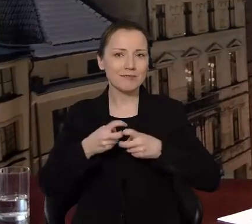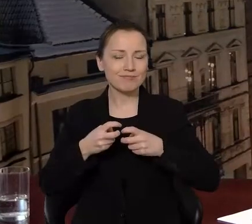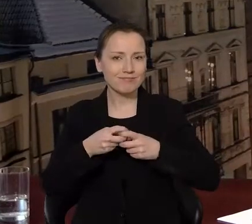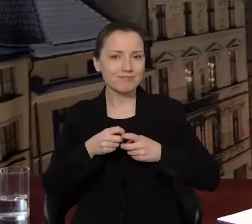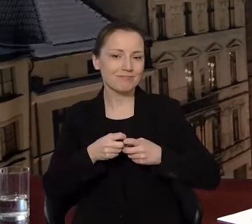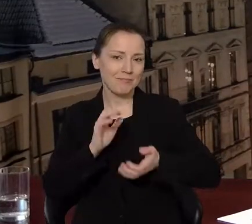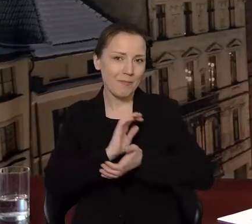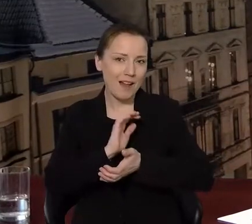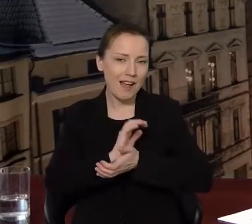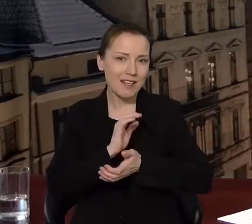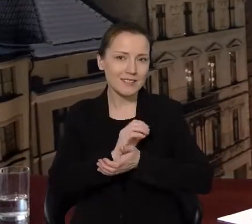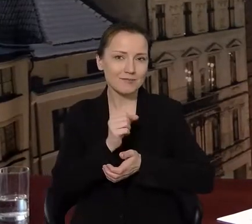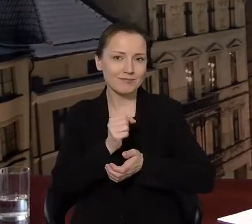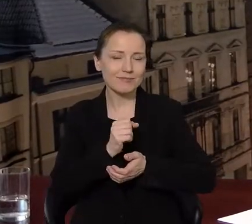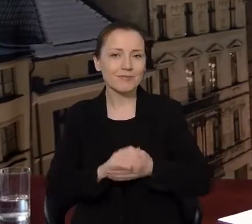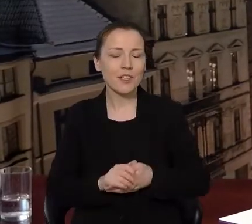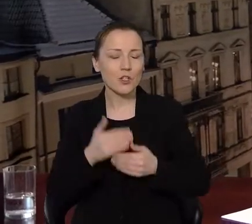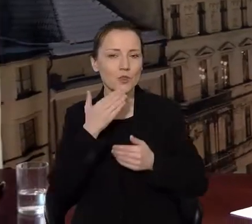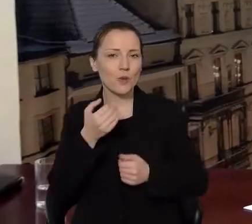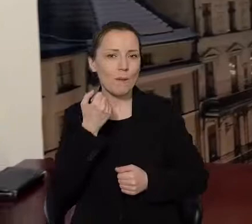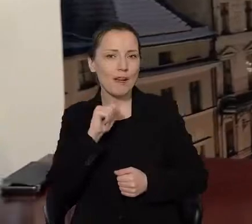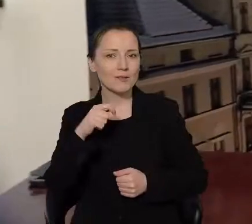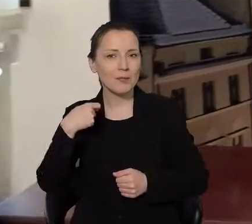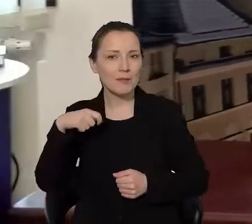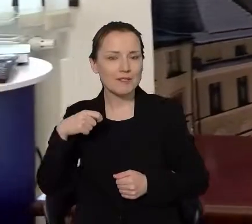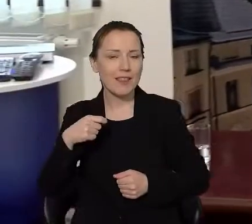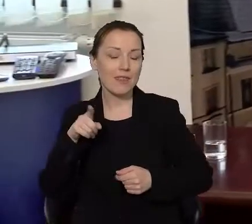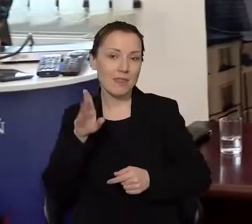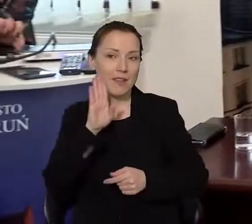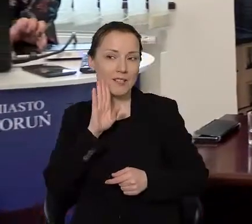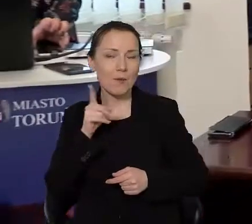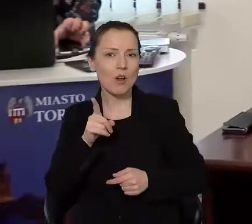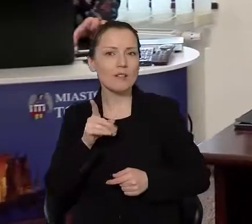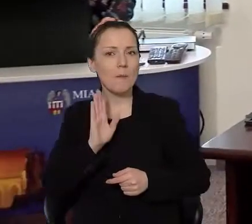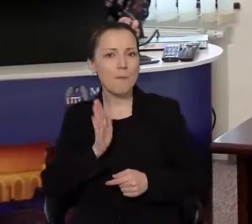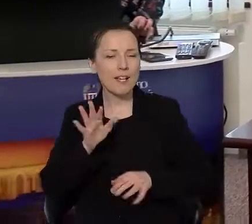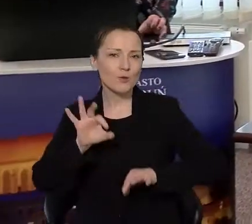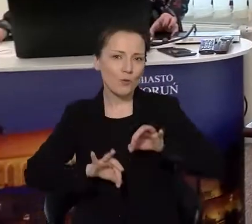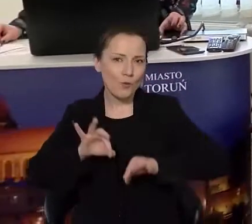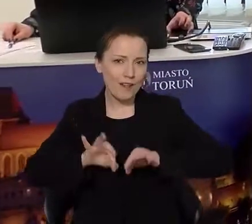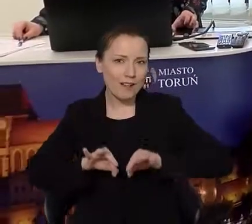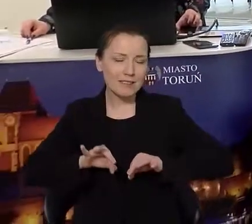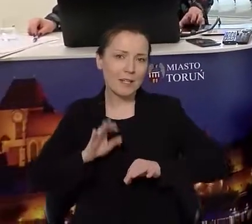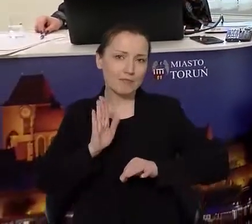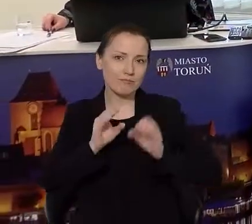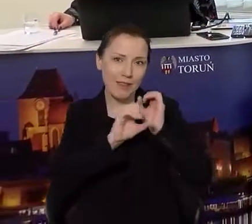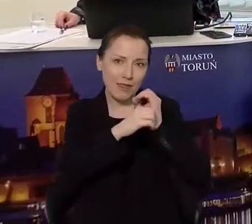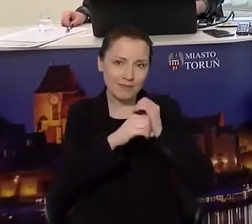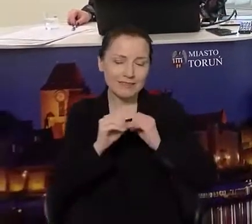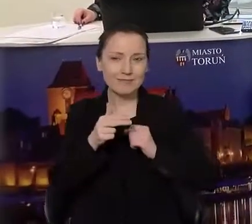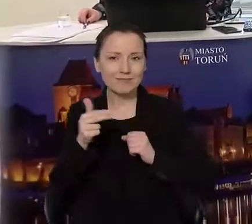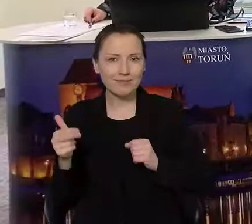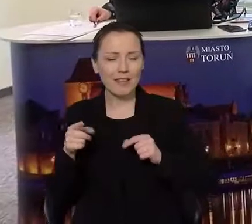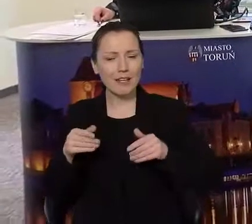słuchaczkom, słuchaczom. Dziękuję bardzo Panie Prezydencie. Tak jak Pan Prezydent powiedział, będziemy na tę konferencję zapraszać. Na razie ten